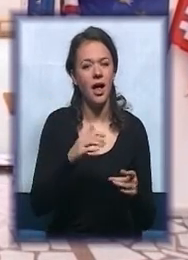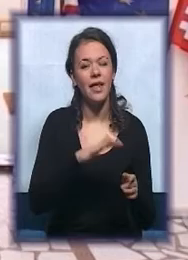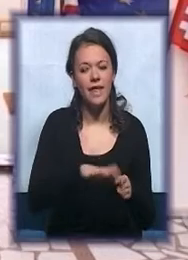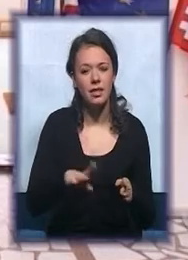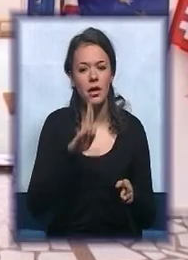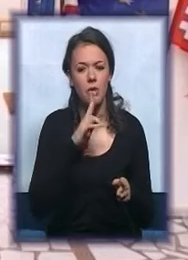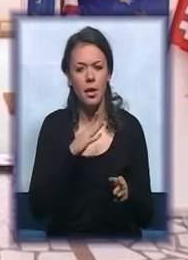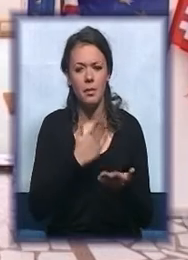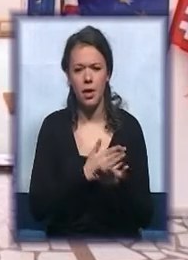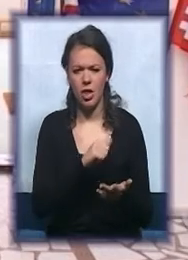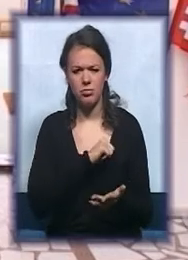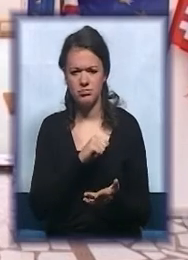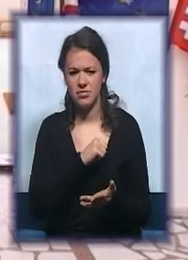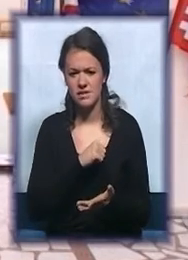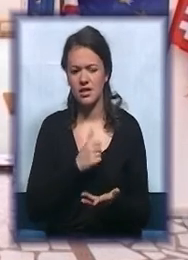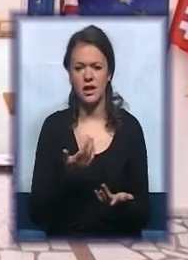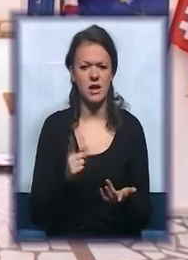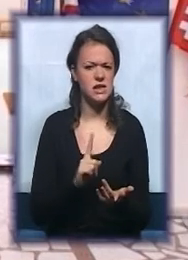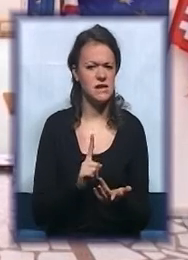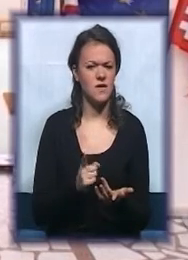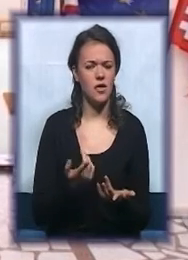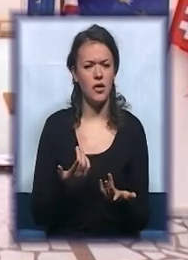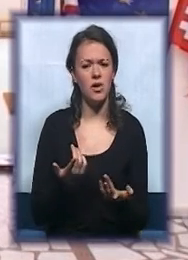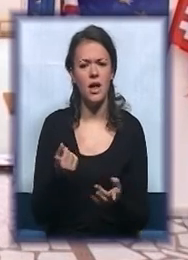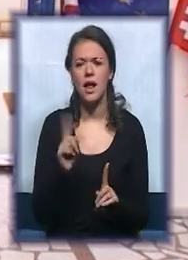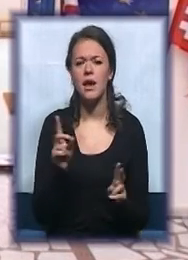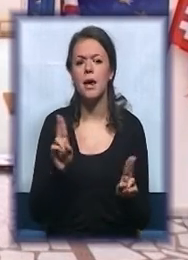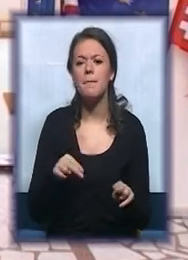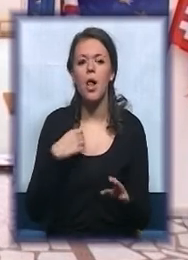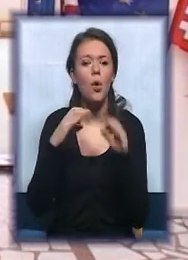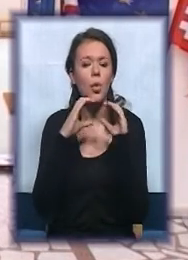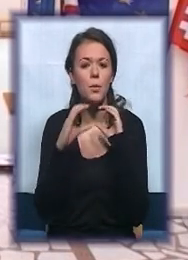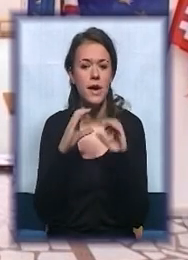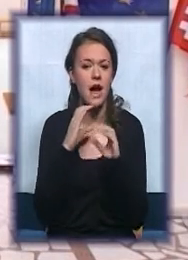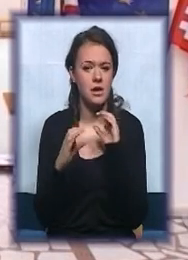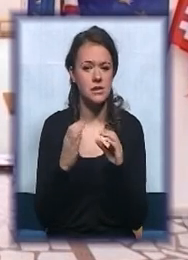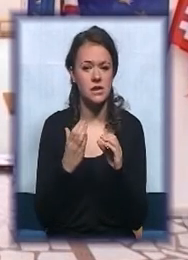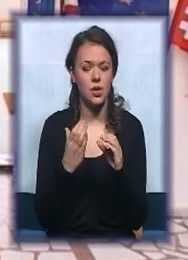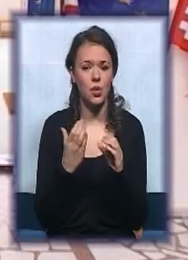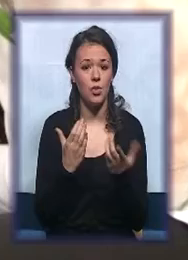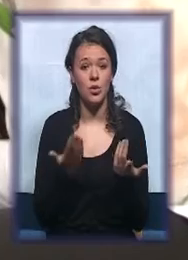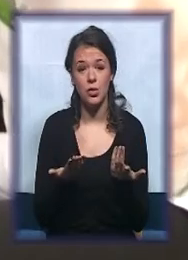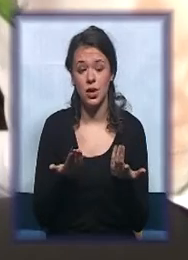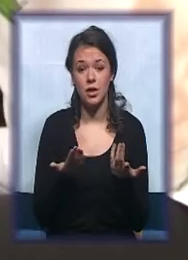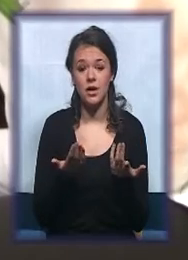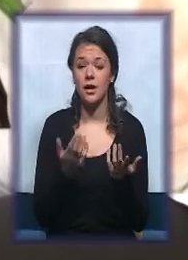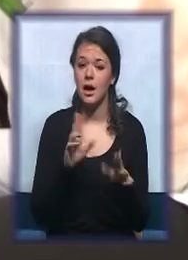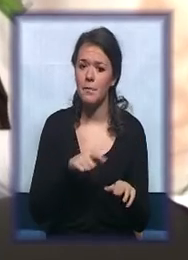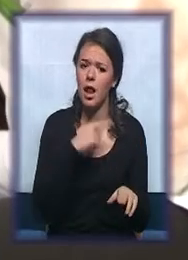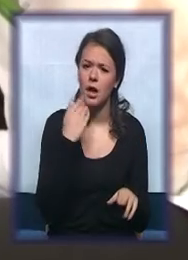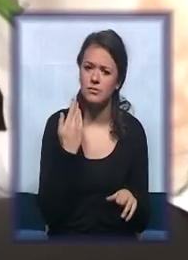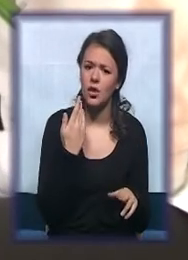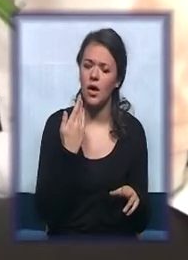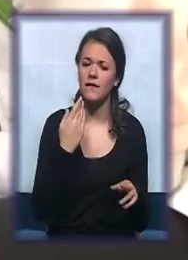nezainteresovano, nije nikako imalo neku komunikaciju, druga stvar, imala je velike